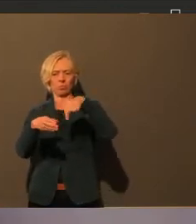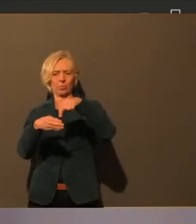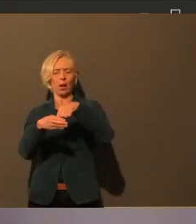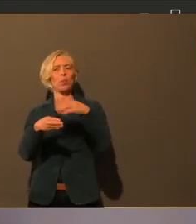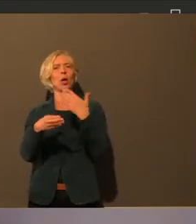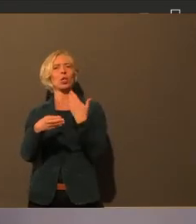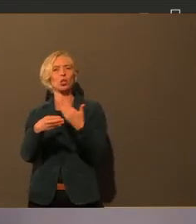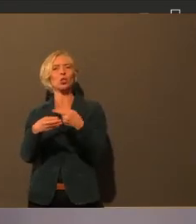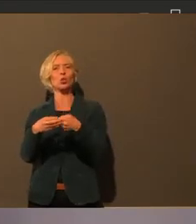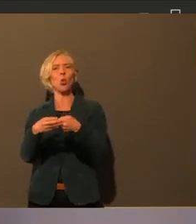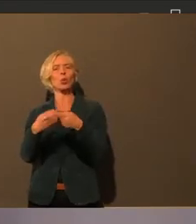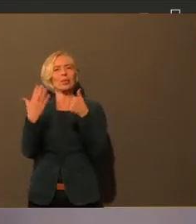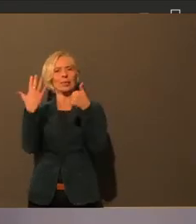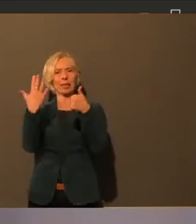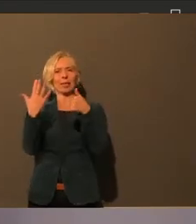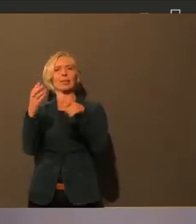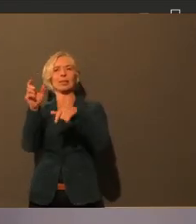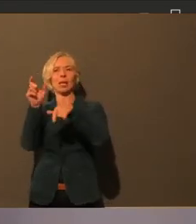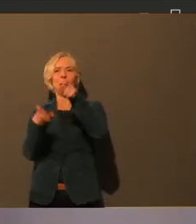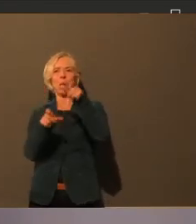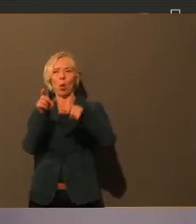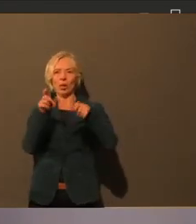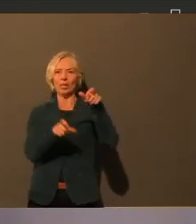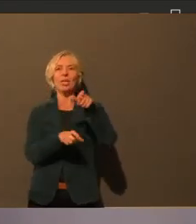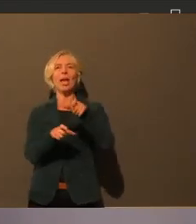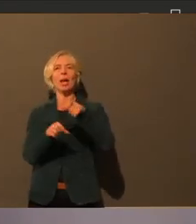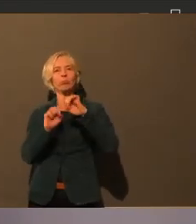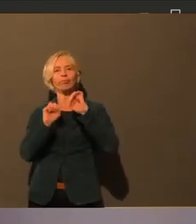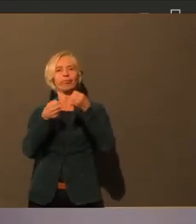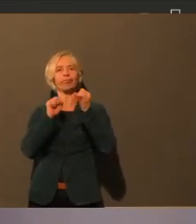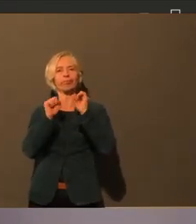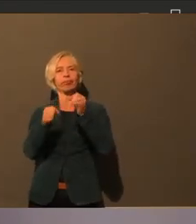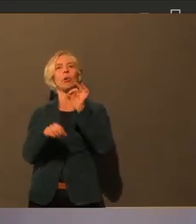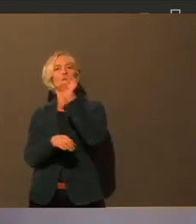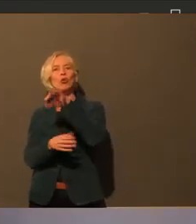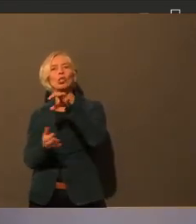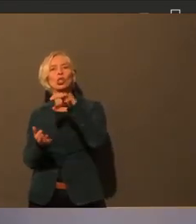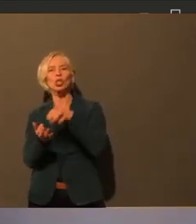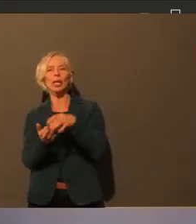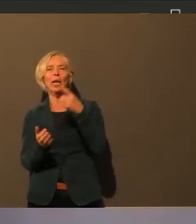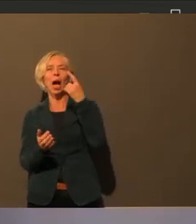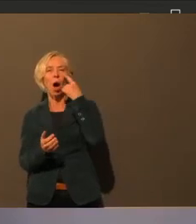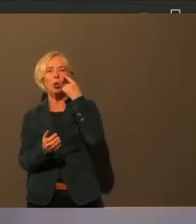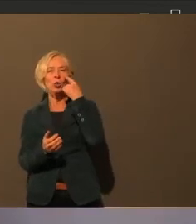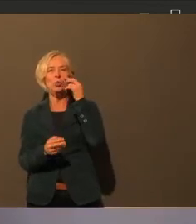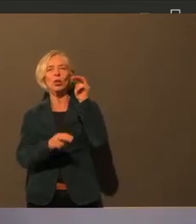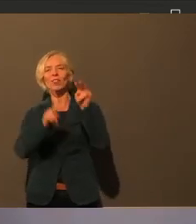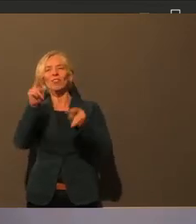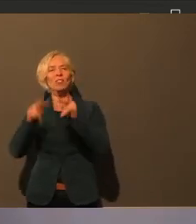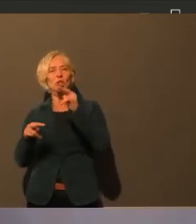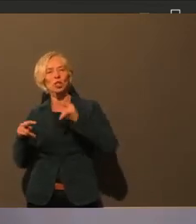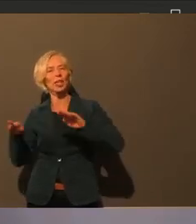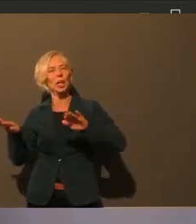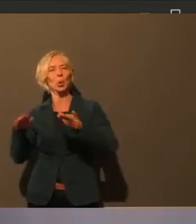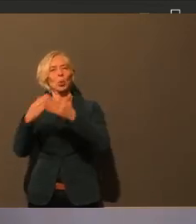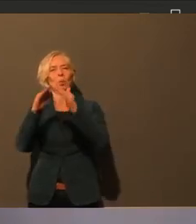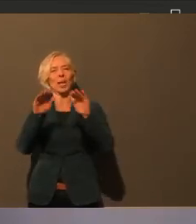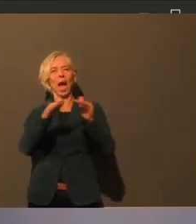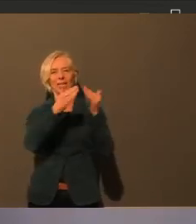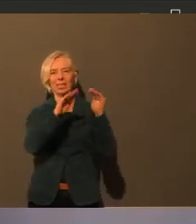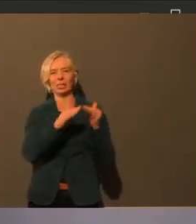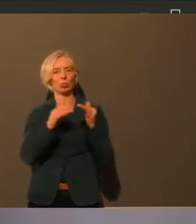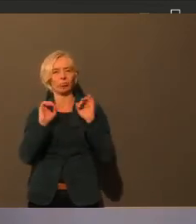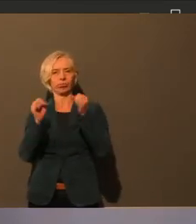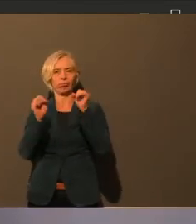verschiedene Gymnasien in der Stadt Augsburg wohl engagieren. Da war, und das ist jetzt meine Frage auch an die Frau Wild, wir hatten es vorhin mit dem